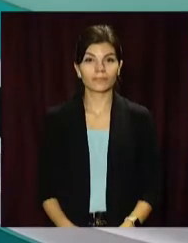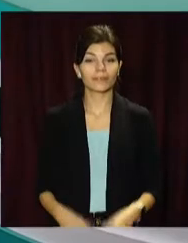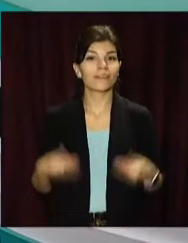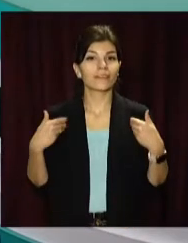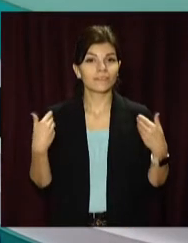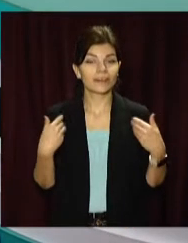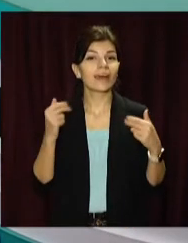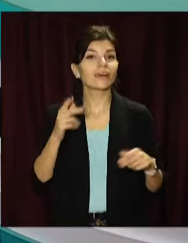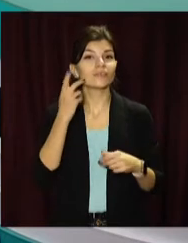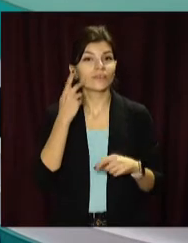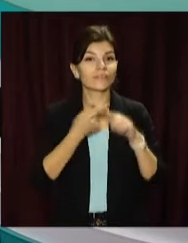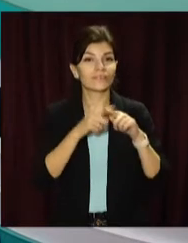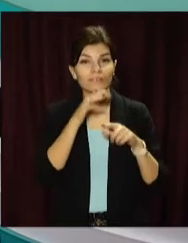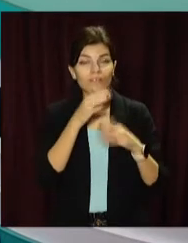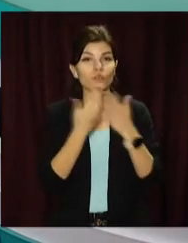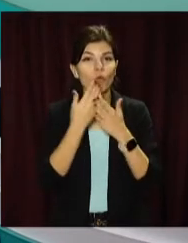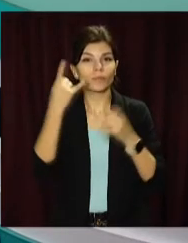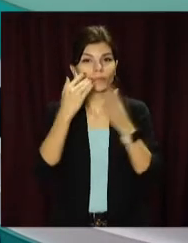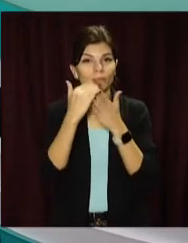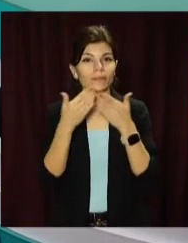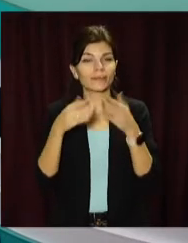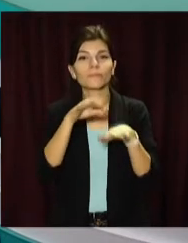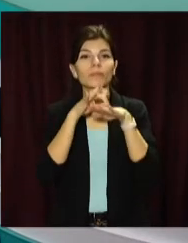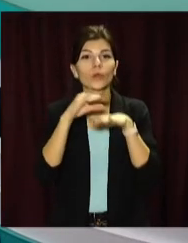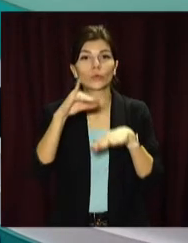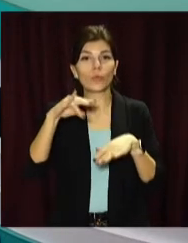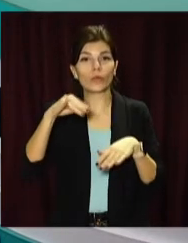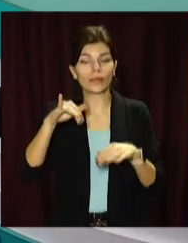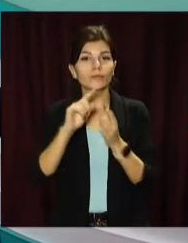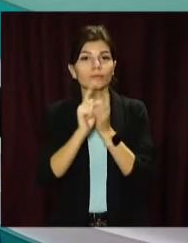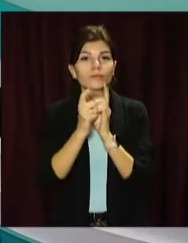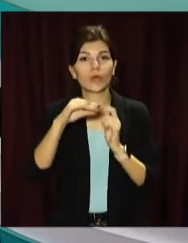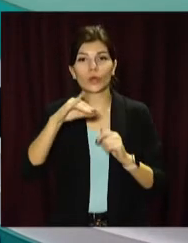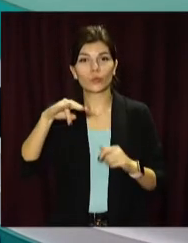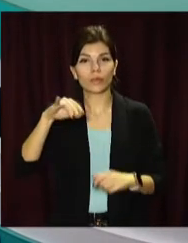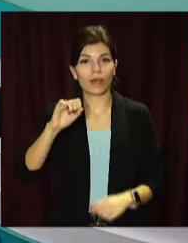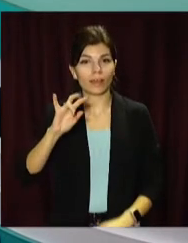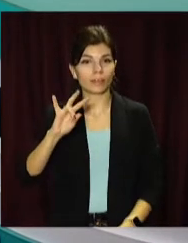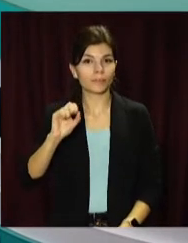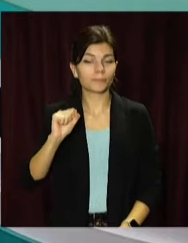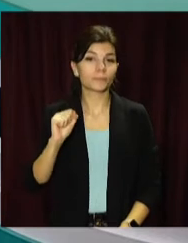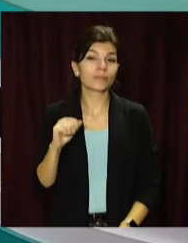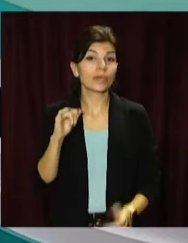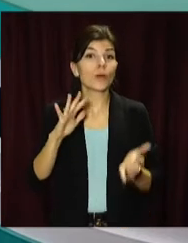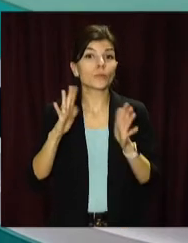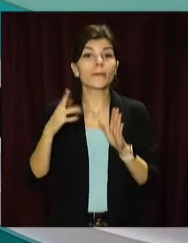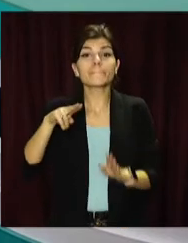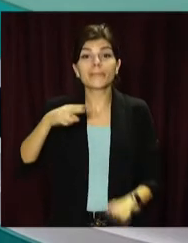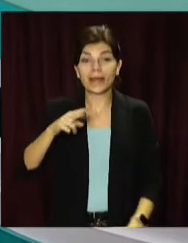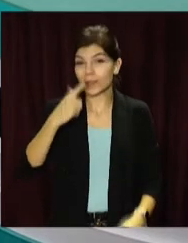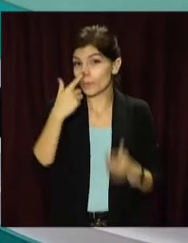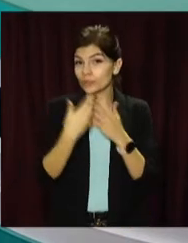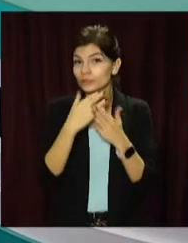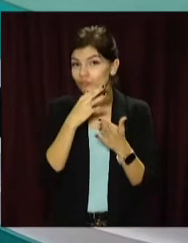Вітаю! Як завжди у цій порі новини на відкритому у студії Юлія Демченко та сурдоперекладачка Юліана Пуговкіна. Про події п'ятниці